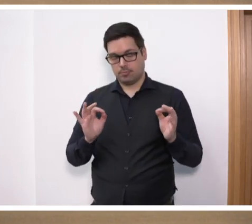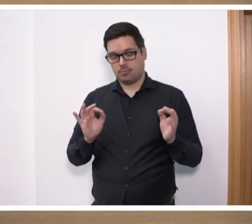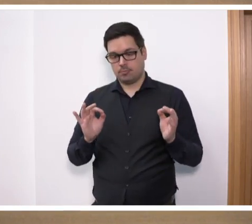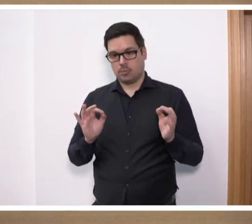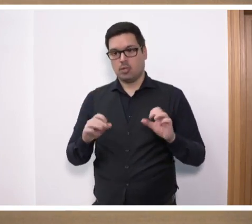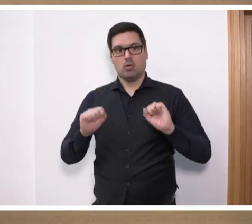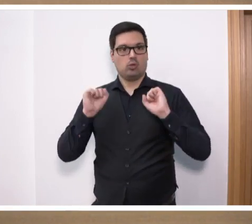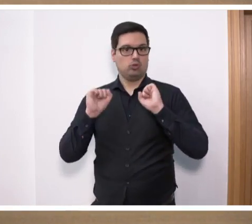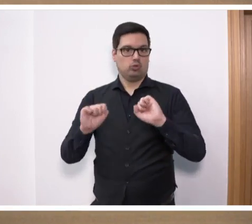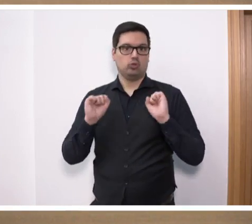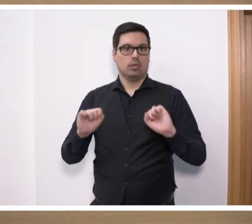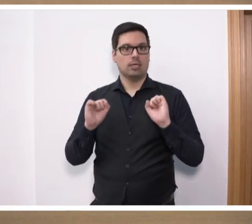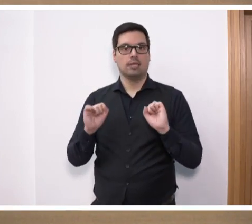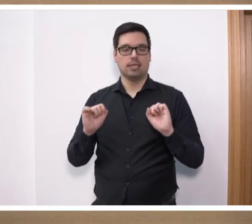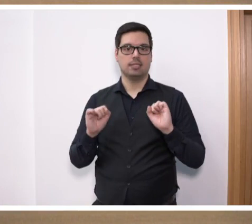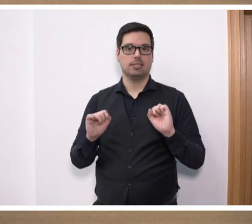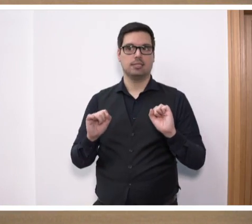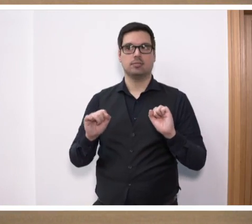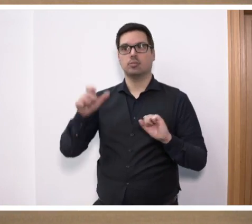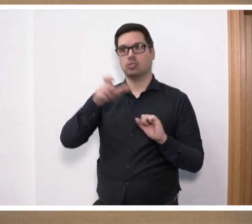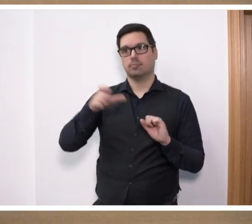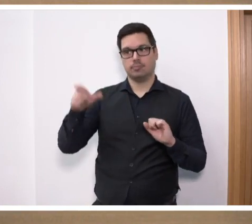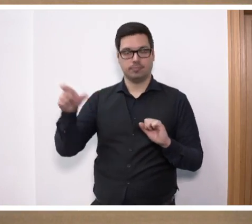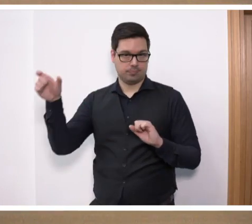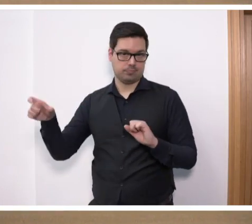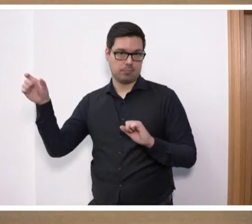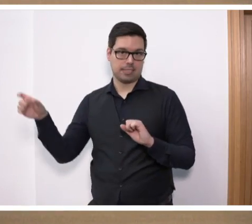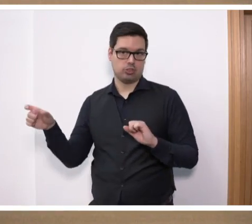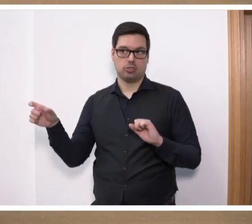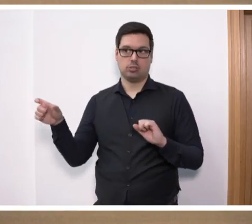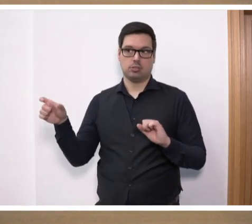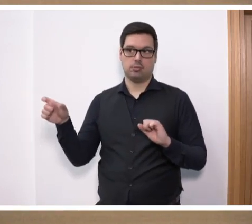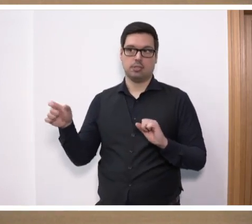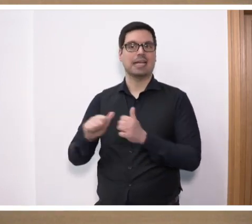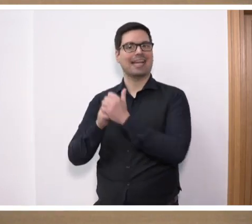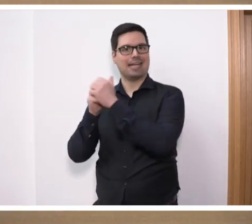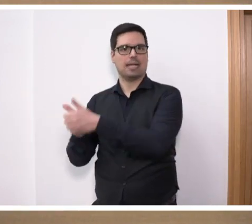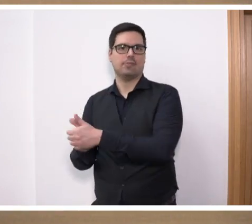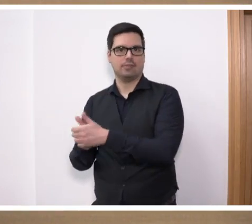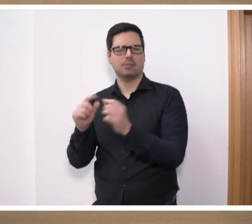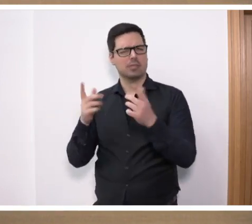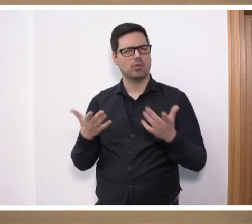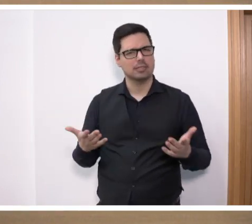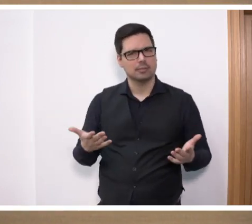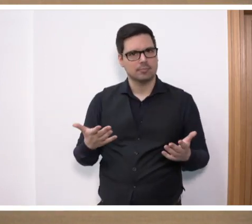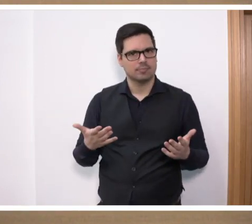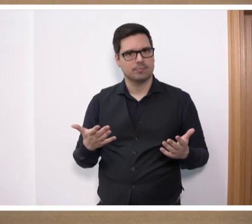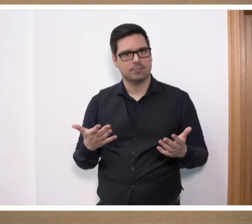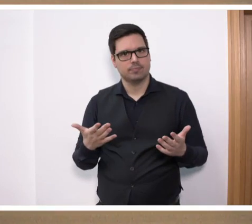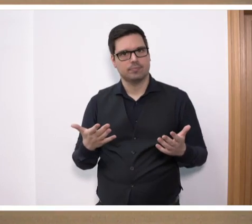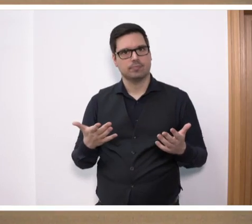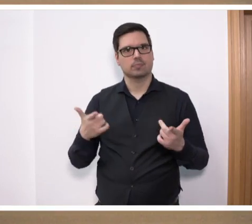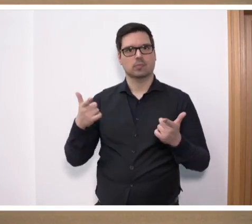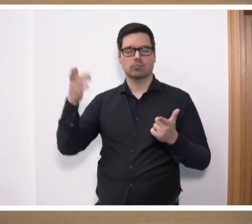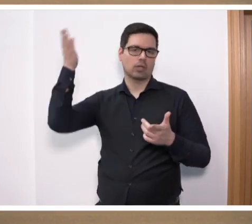Schutzbedürftige durch humanitäre Kontingente aufnehmen. Was meinen wir damit noch mal? Ich glaube, auch das